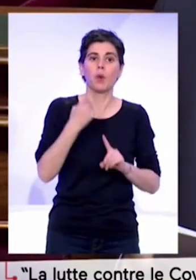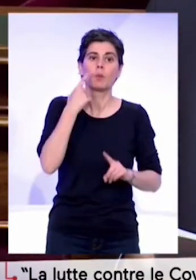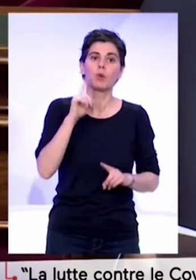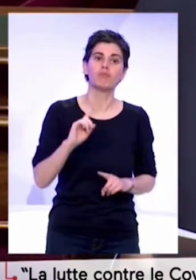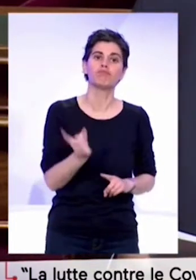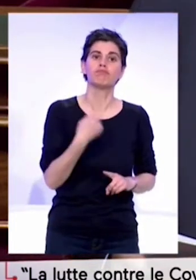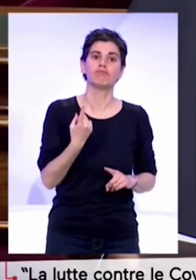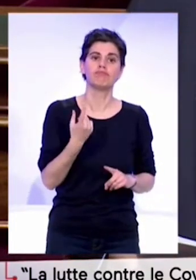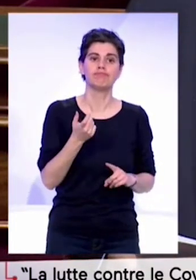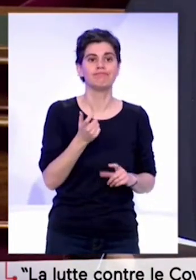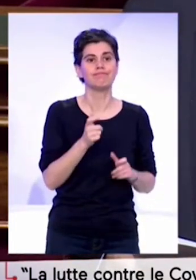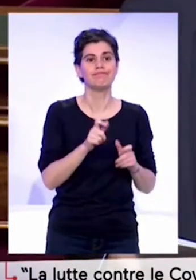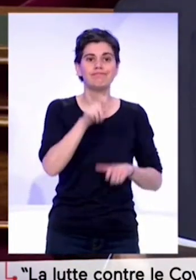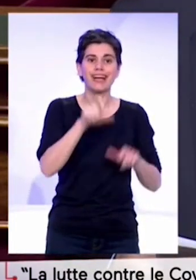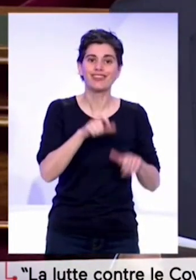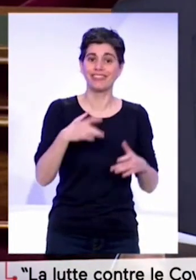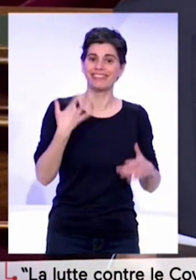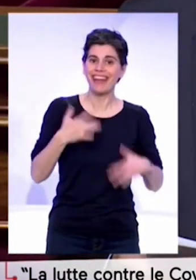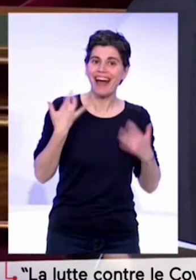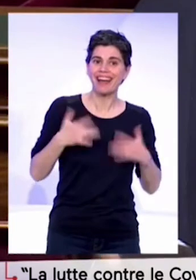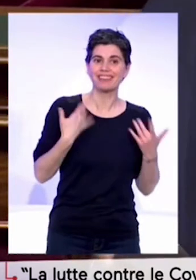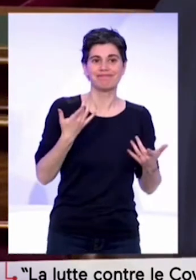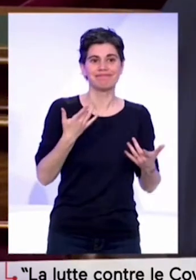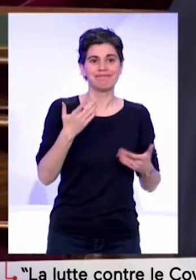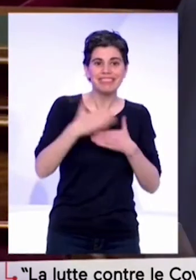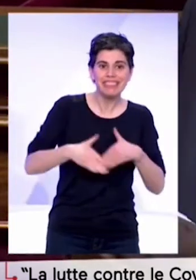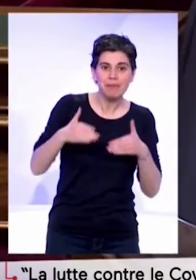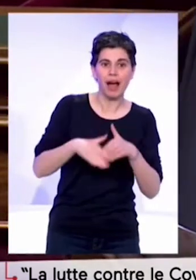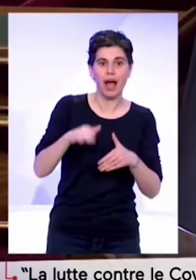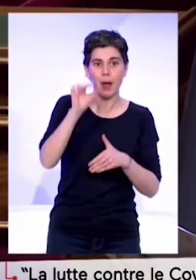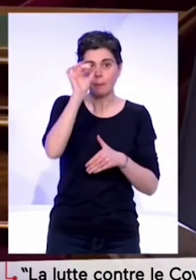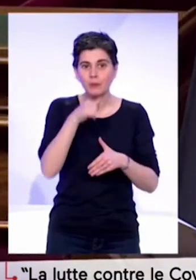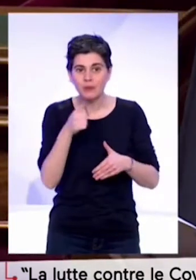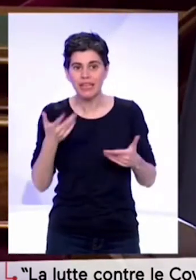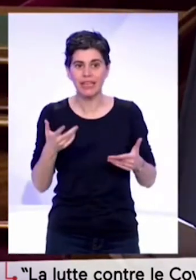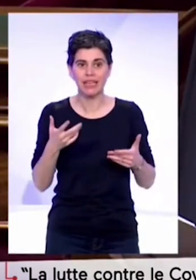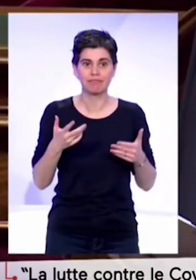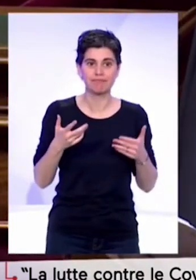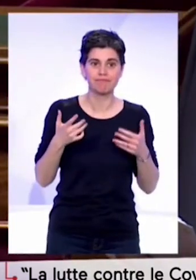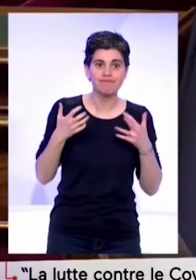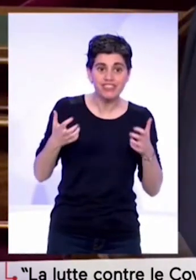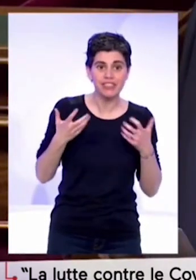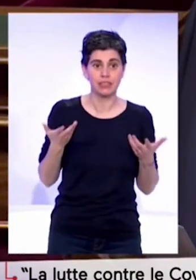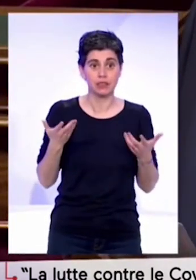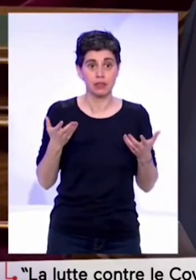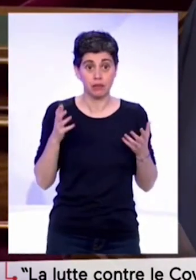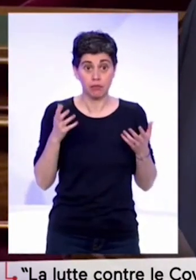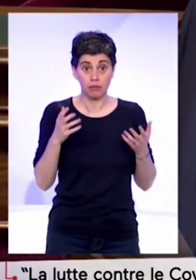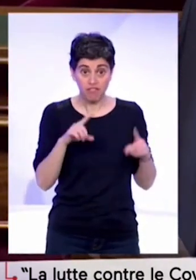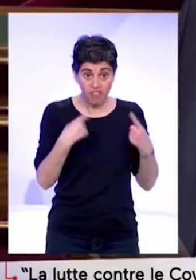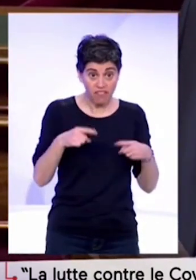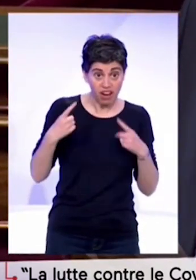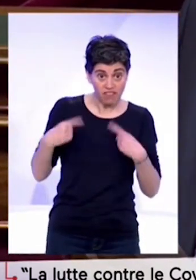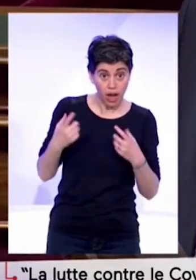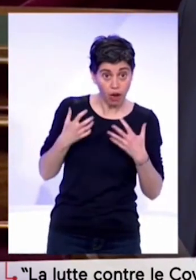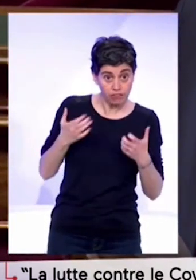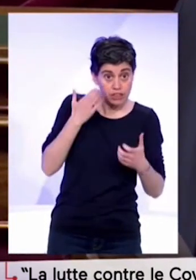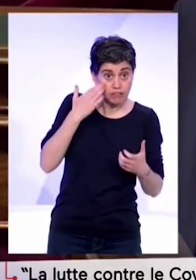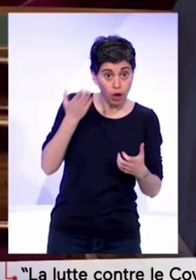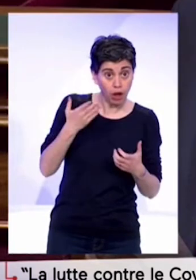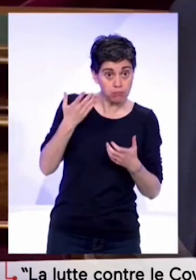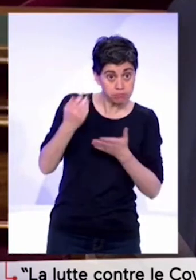qui se reconnaissent dans le théâtre, dans le cinéma, dans les musées, qu'ils puissent rapidement avoir accès à nouveau à